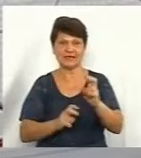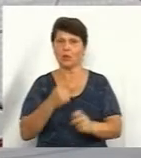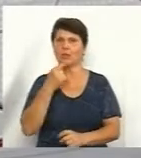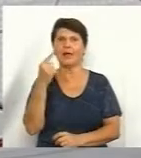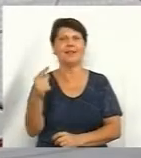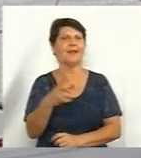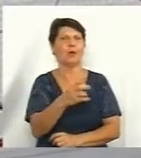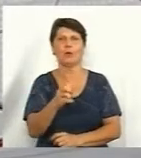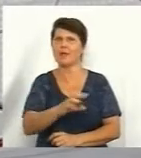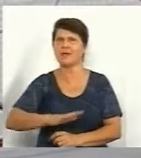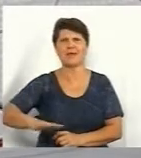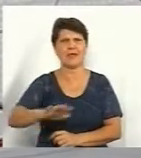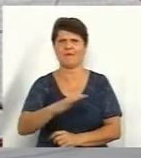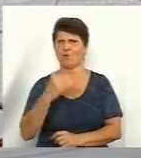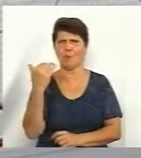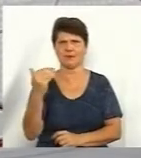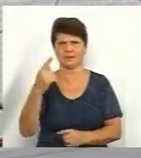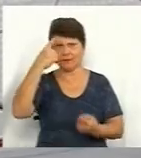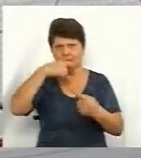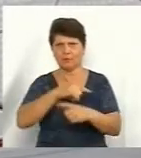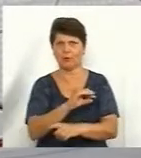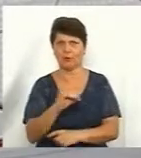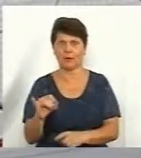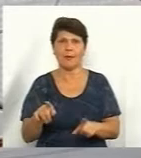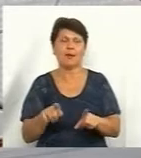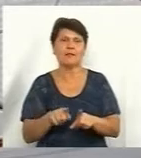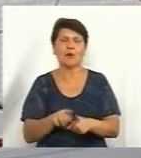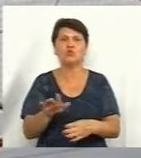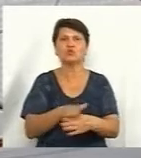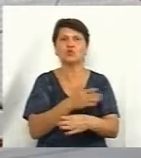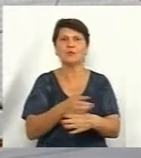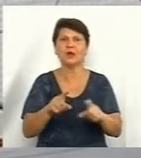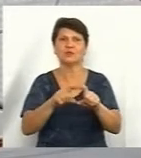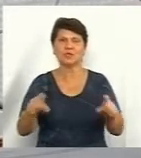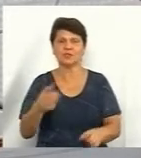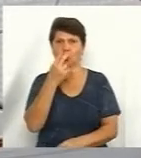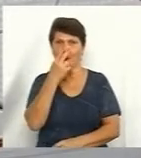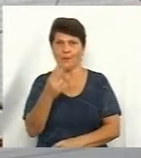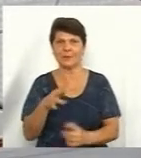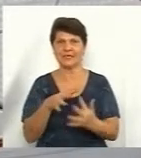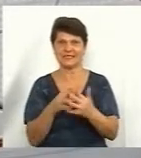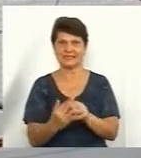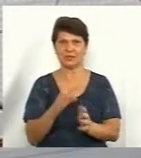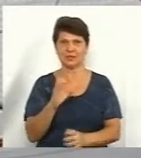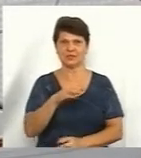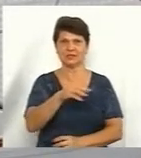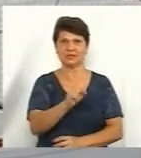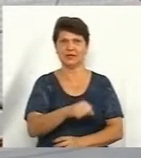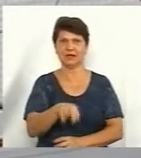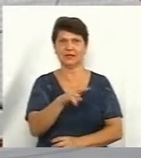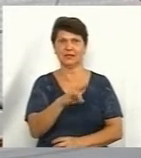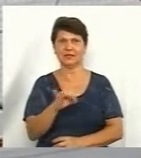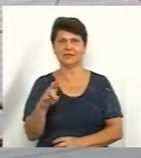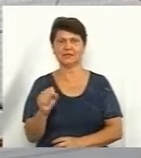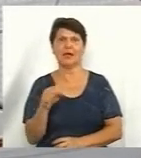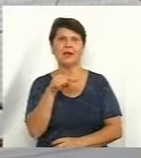не європейські технології. І таку сортувальну станцію ми бачимо вже в селі Статниця. Тобто, там також